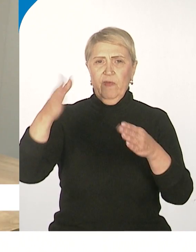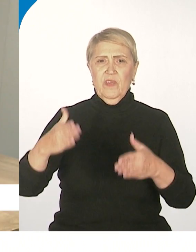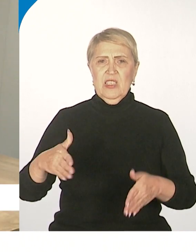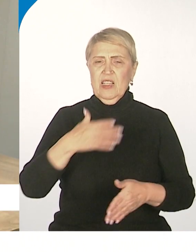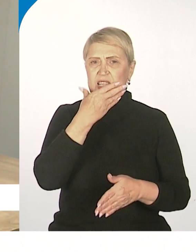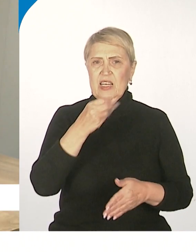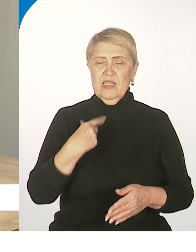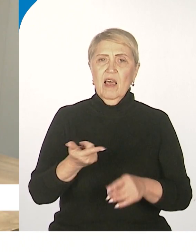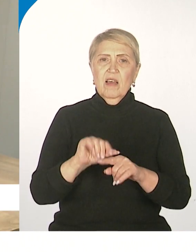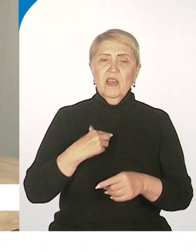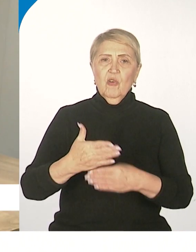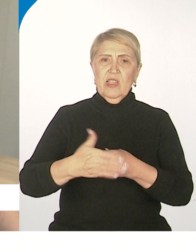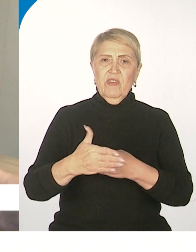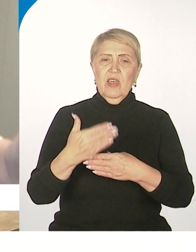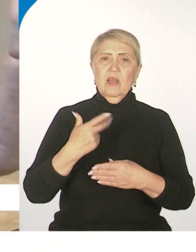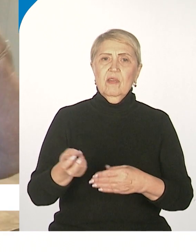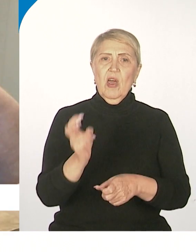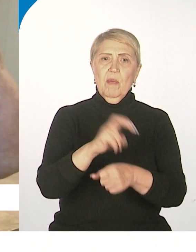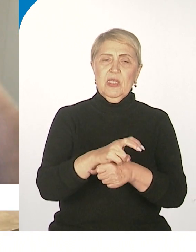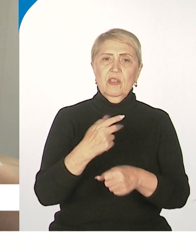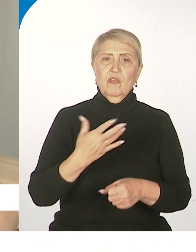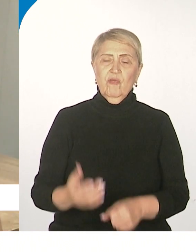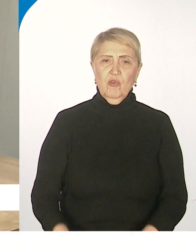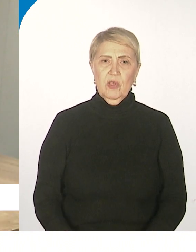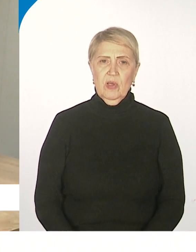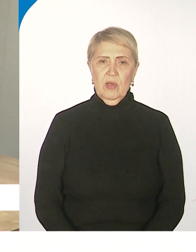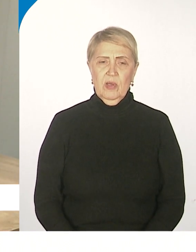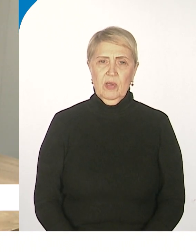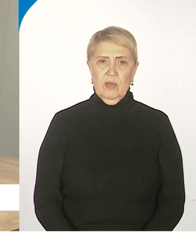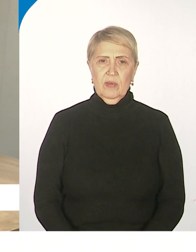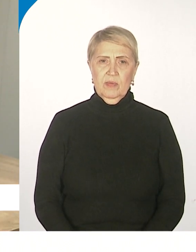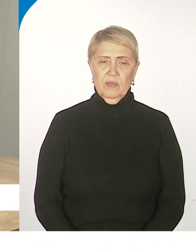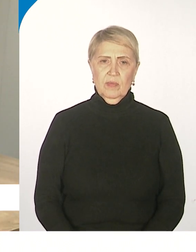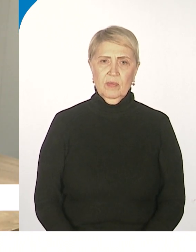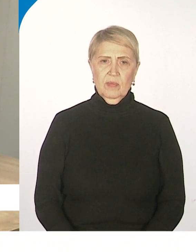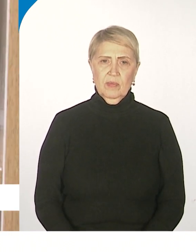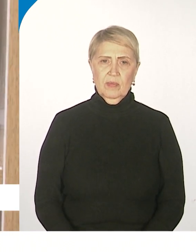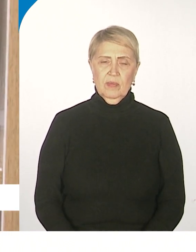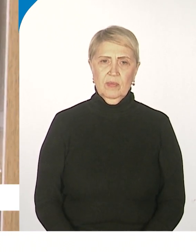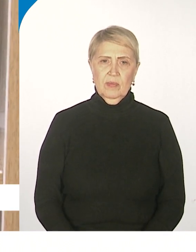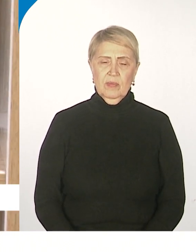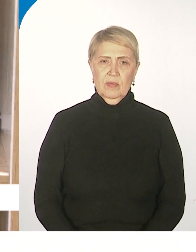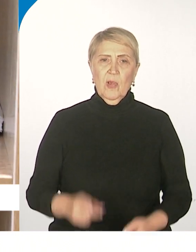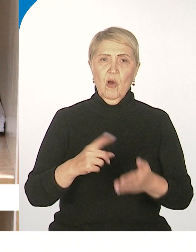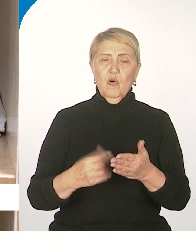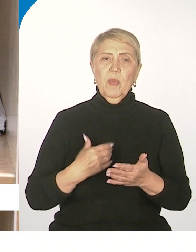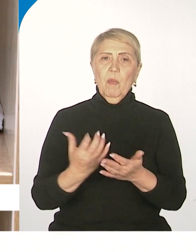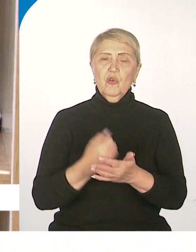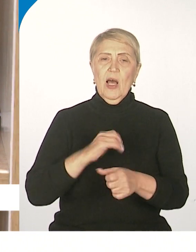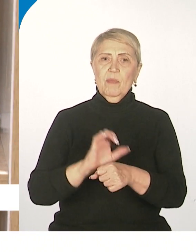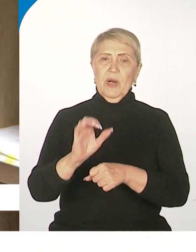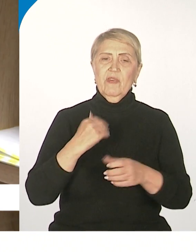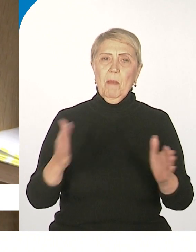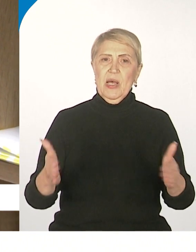входная дверь. Посетитель входит и на голову все сыпалось. Кроме получения и отправки